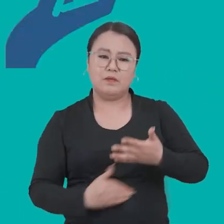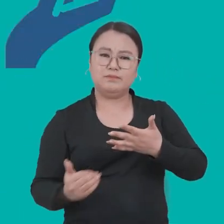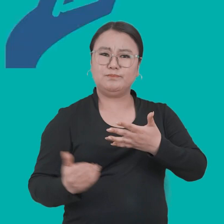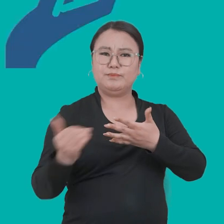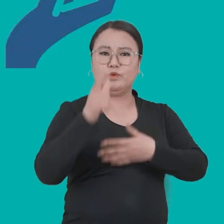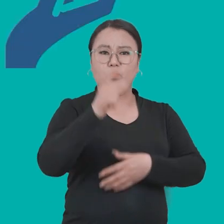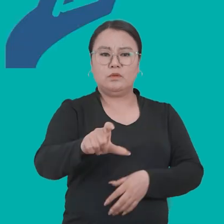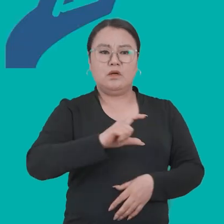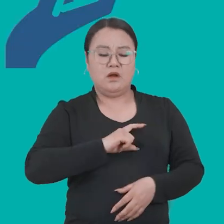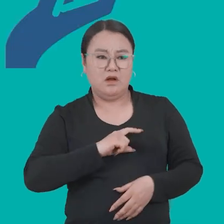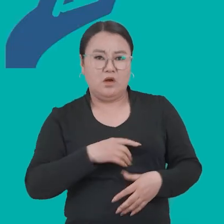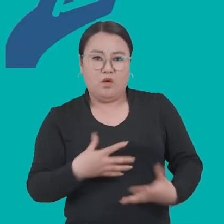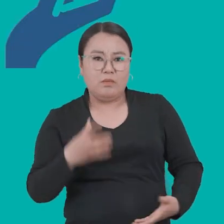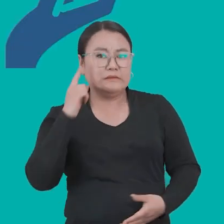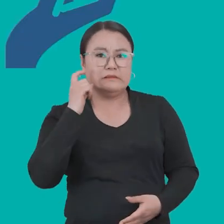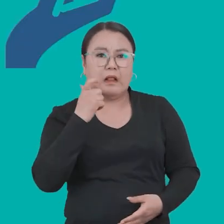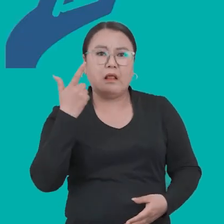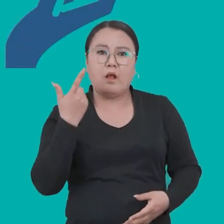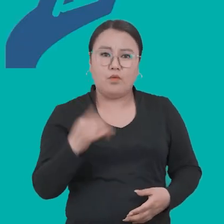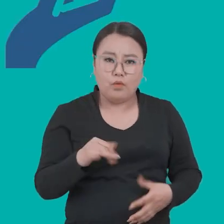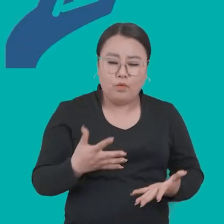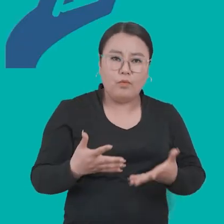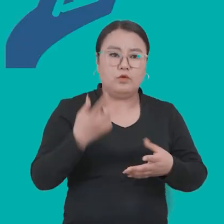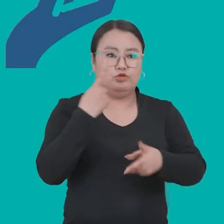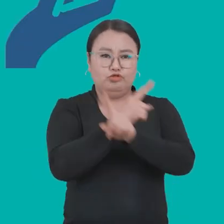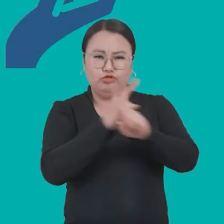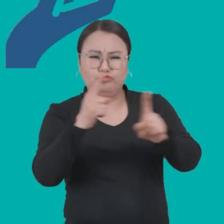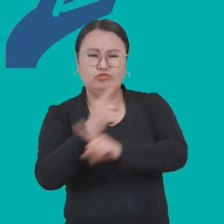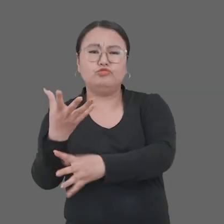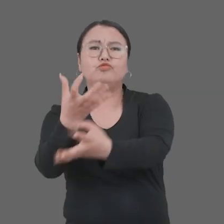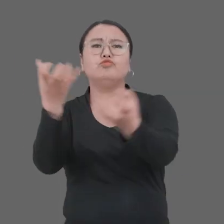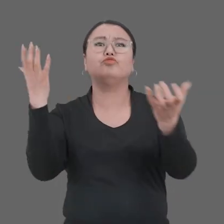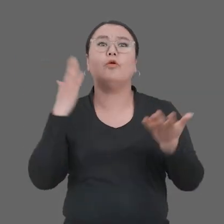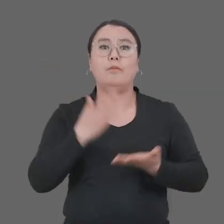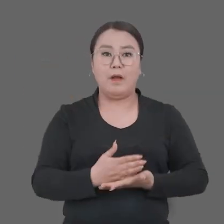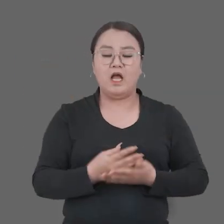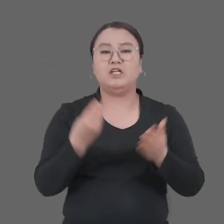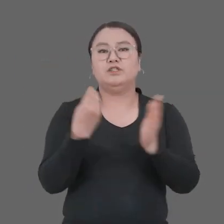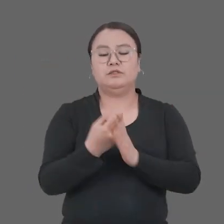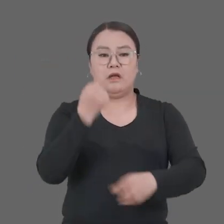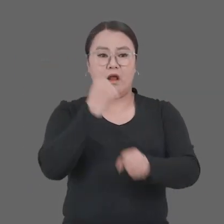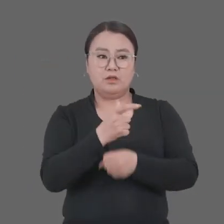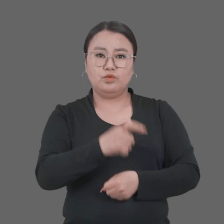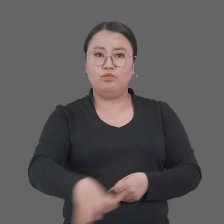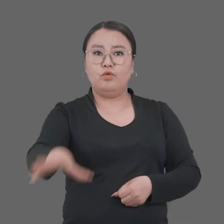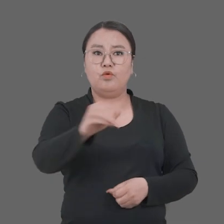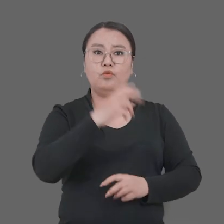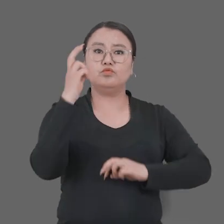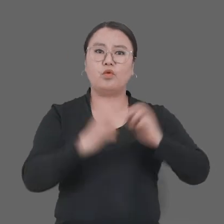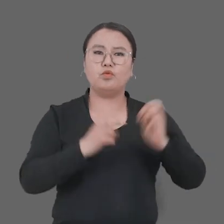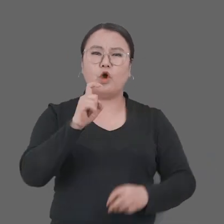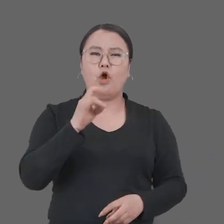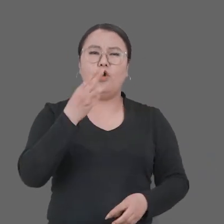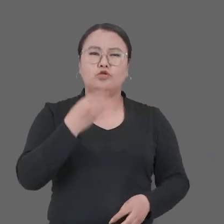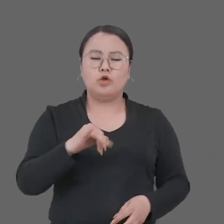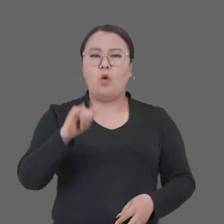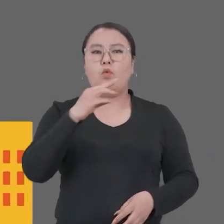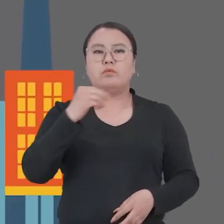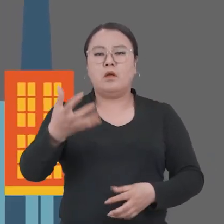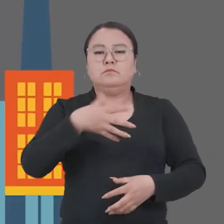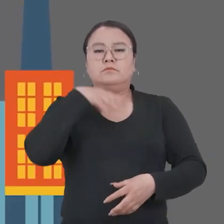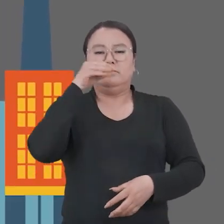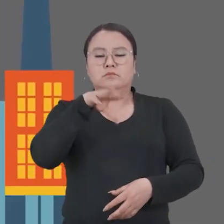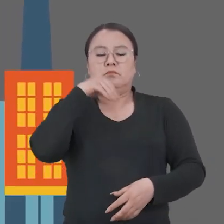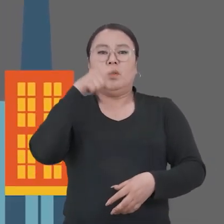хүнэээрхийг санаатаа болон санамсэргүй байдлаар зөржих тэгголдэл гардаг. Дүхуал байл ажилт нүүд үүлд үүрэйн хортуаугдаа амсахалхан